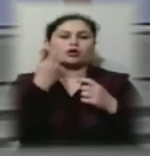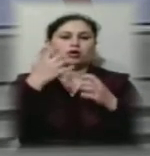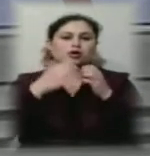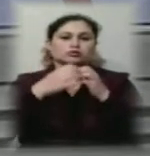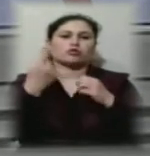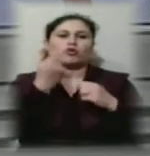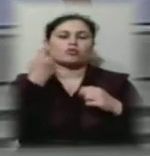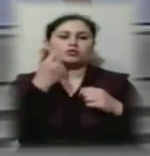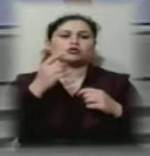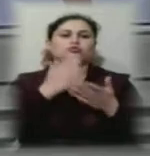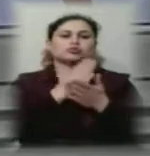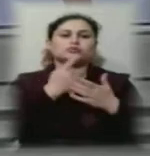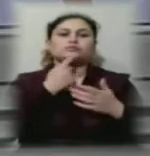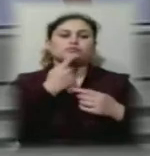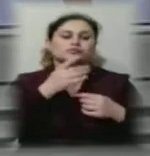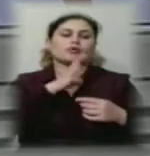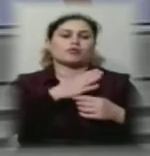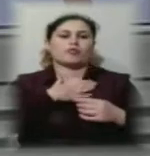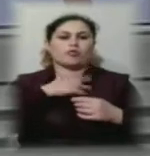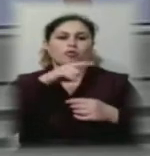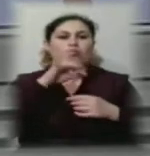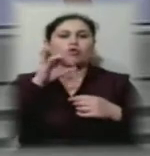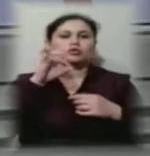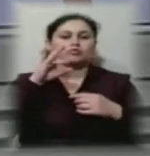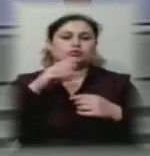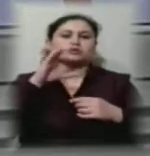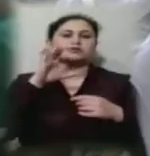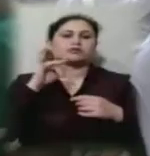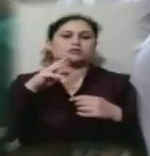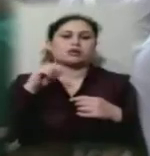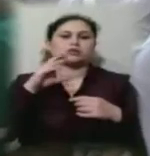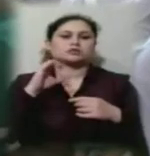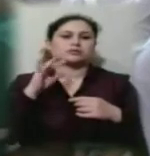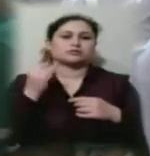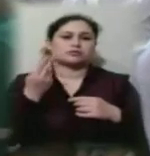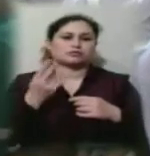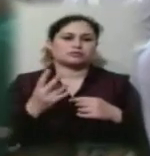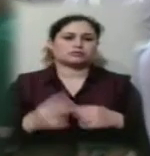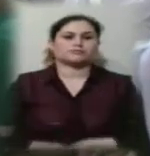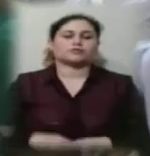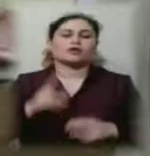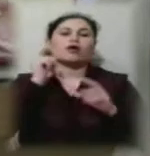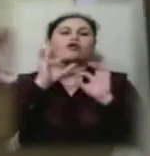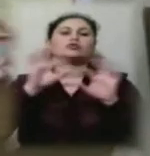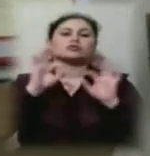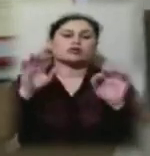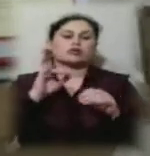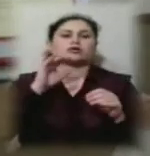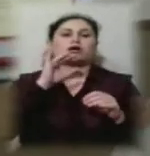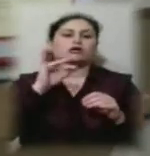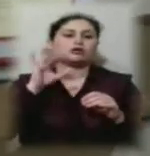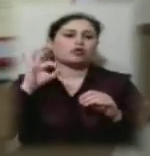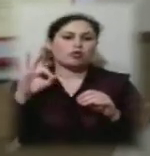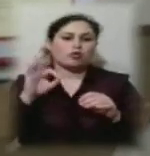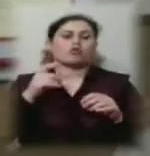На відкриті побувала кореспондентка Суспільного Світлана Піцан. Як розказала виконуюча обов'язки головного лікаря